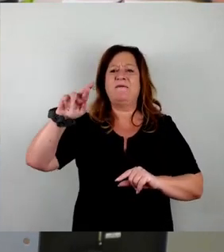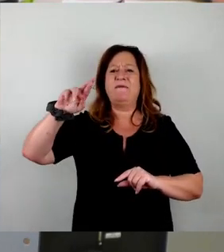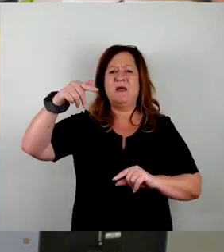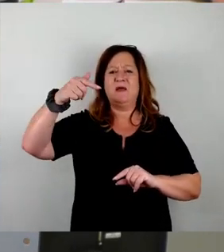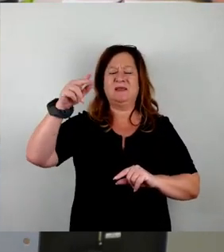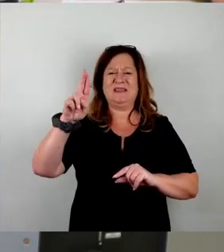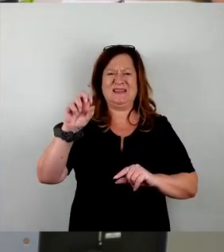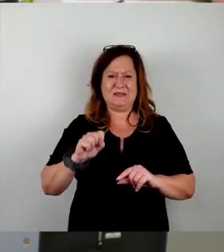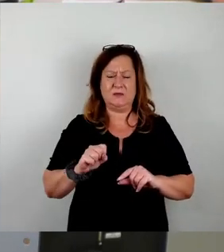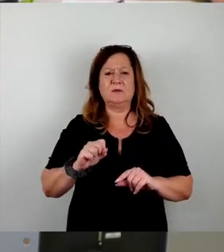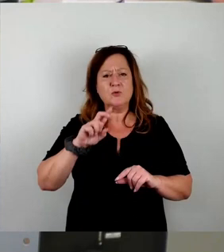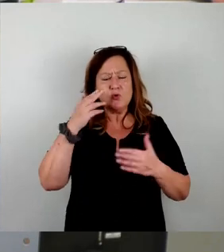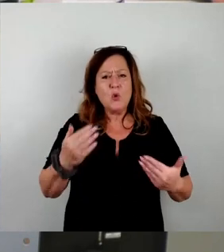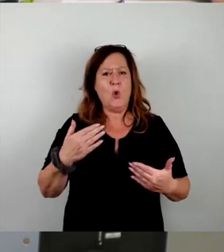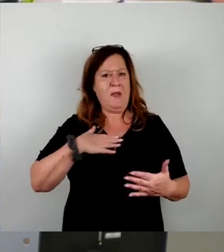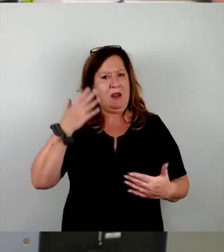Sinn hatten wir uns das vorgestellt.